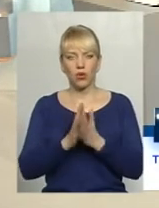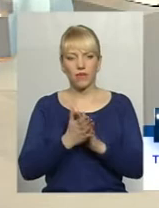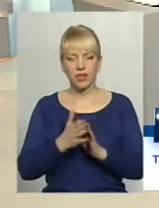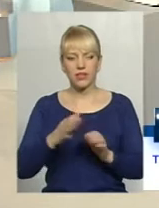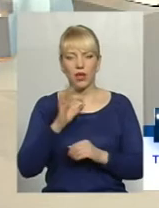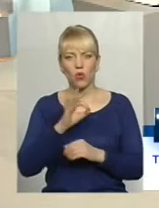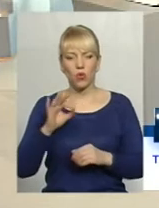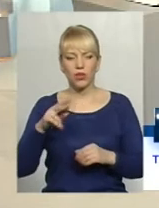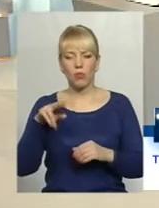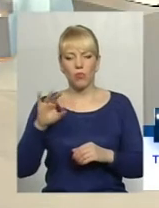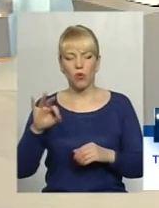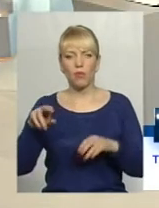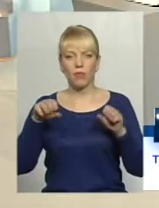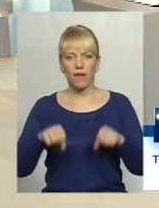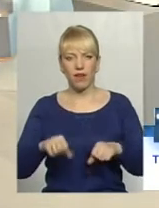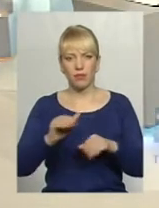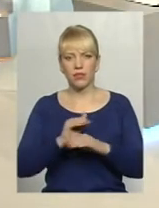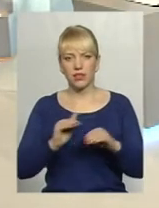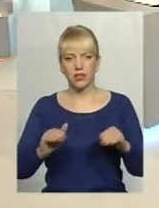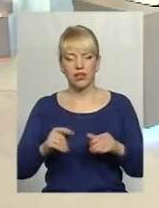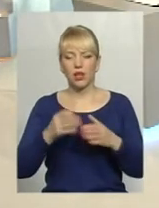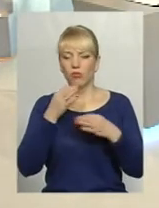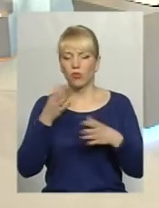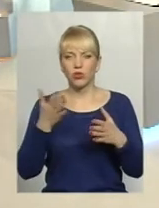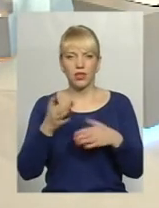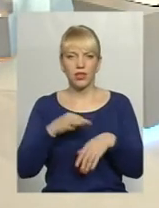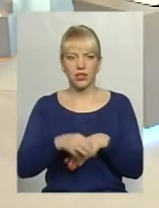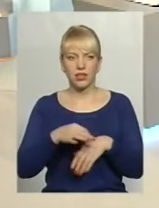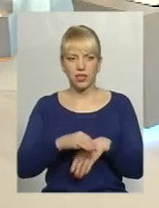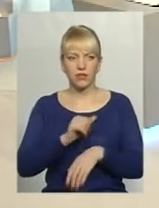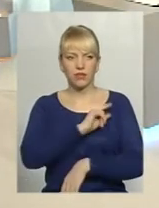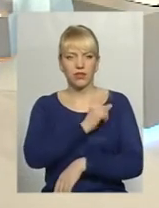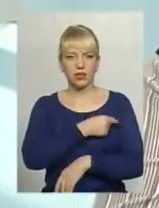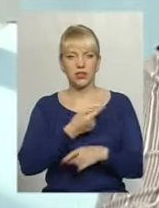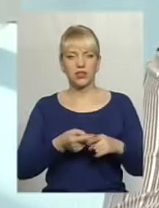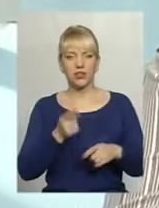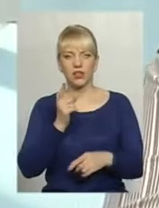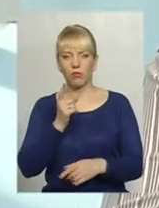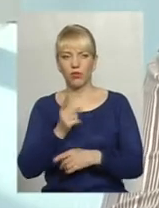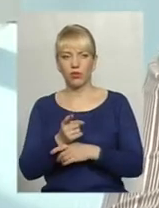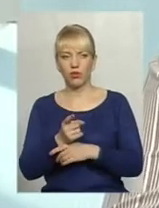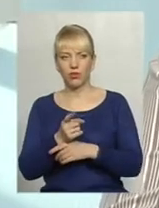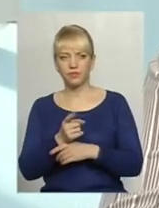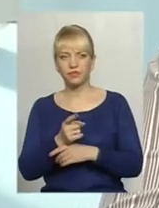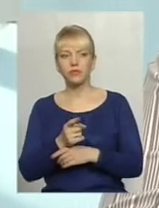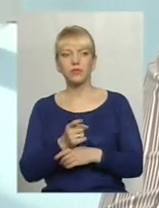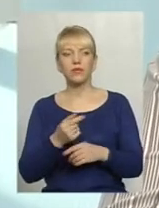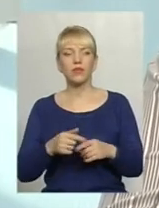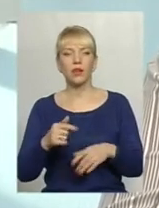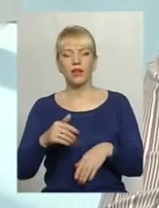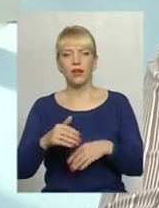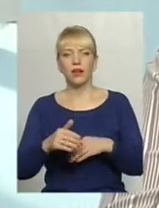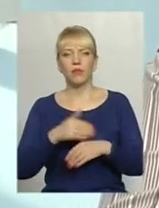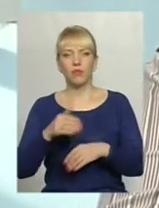будь-який вид насильства, безпосередньо фізичного, до дитини заборонений. Взагалі, вживання фізичних методів покорання,